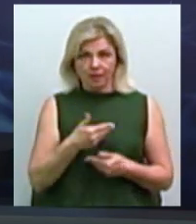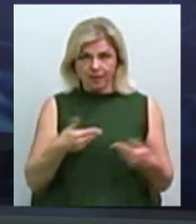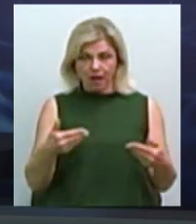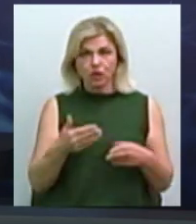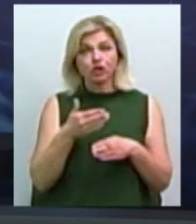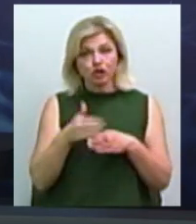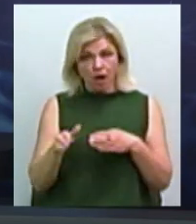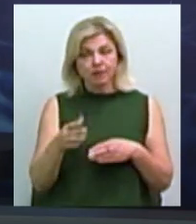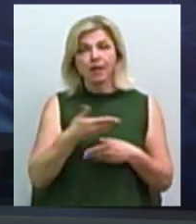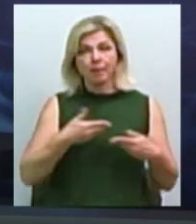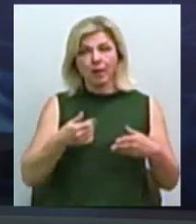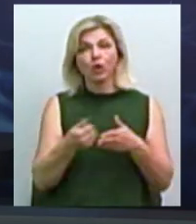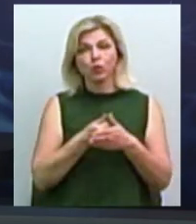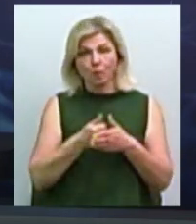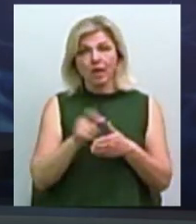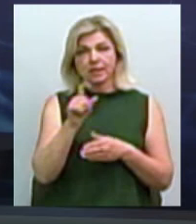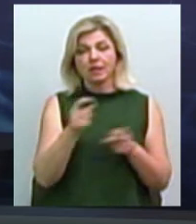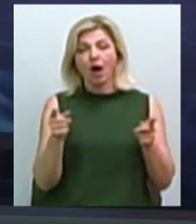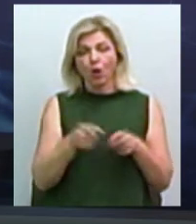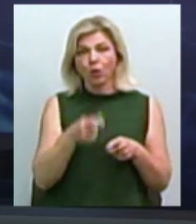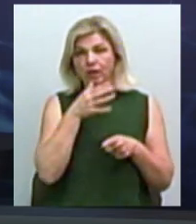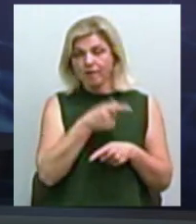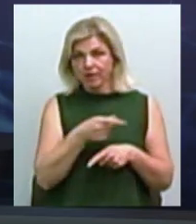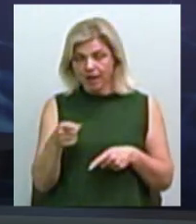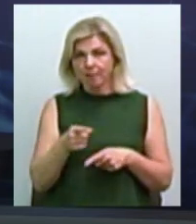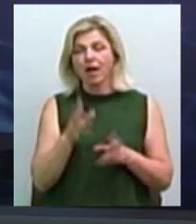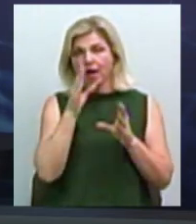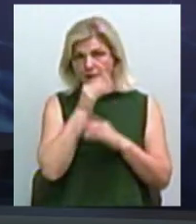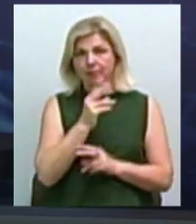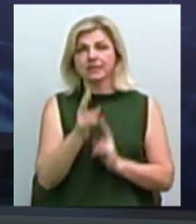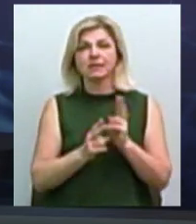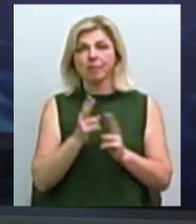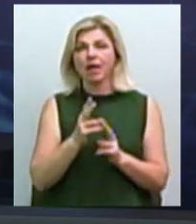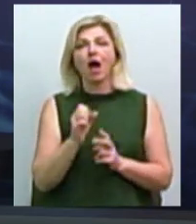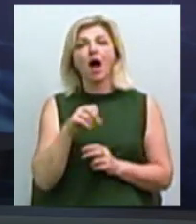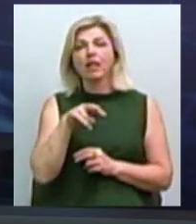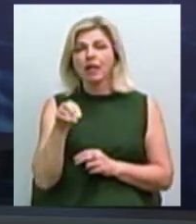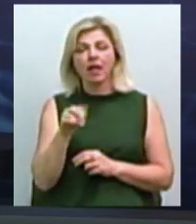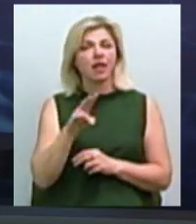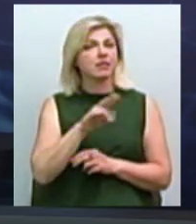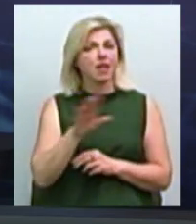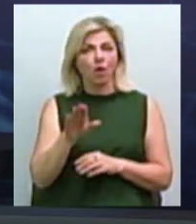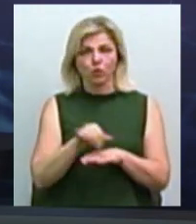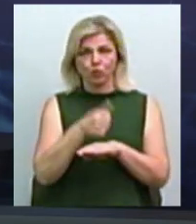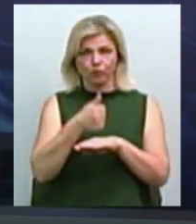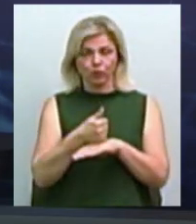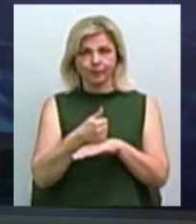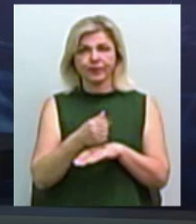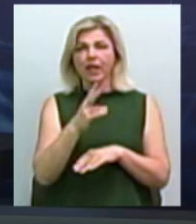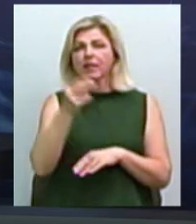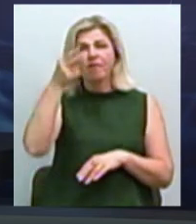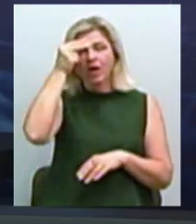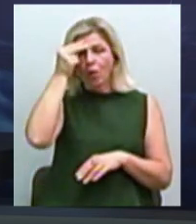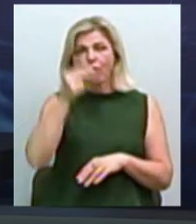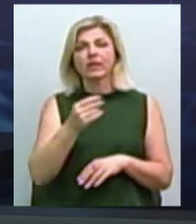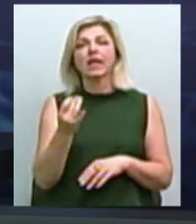Частину нам вдалося за цей дуже короткий період часу, нам вдалося змінити, але не основно. Тому, перше, невраховані інтереси тих суб